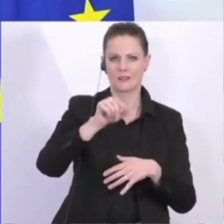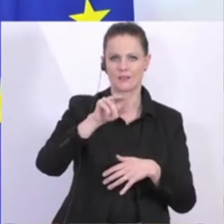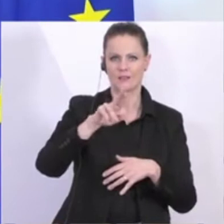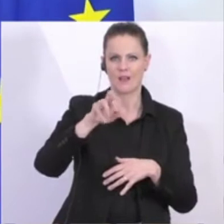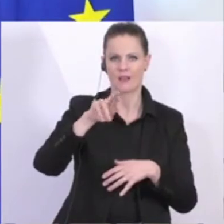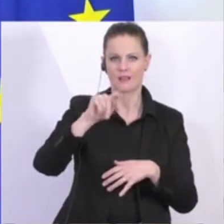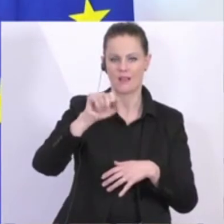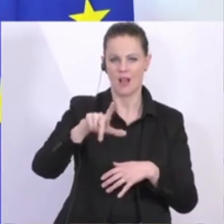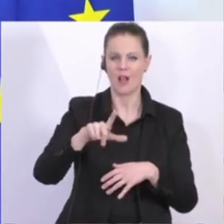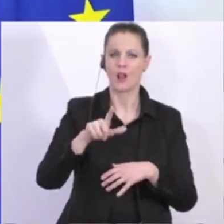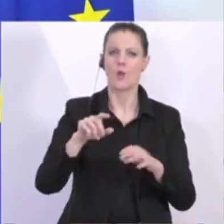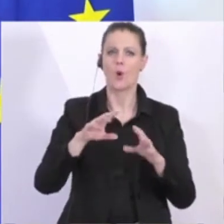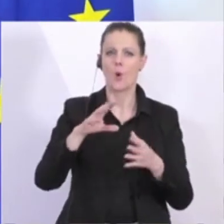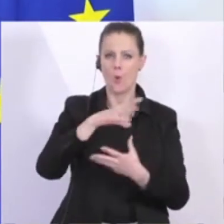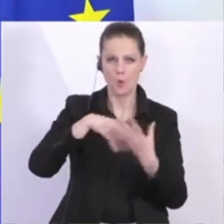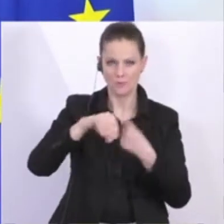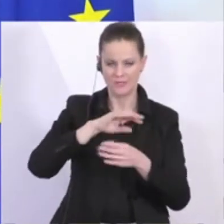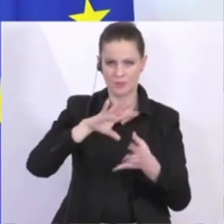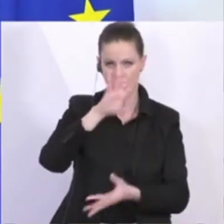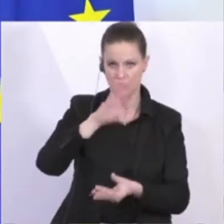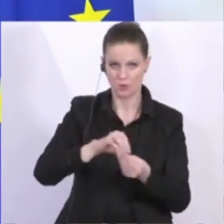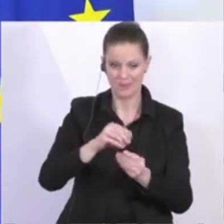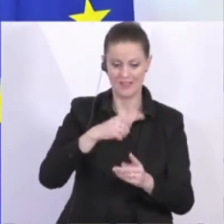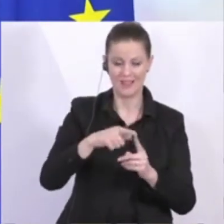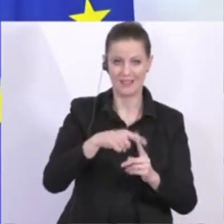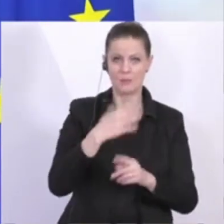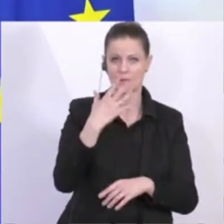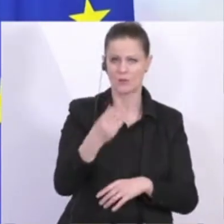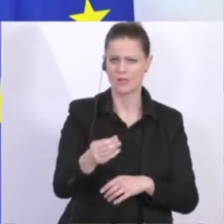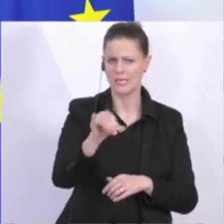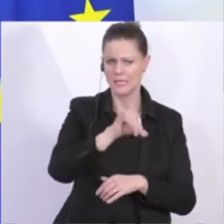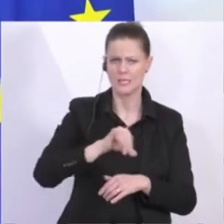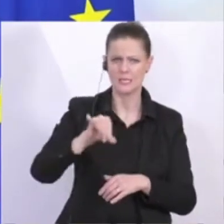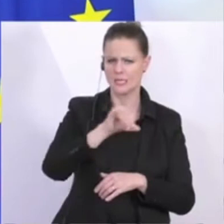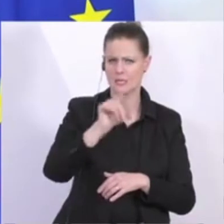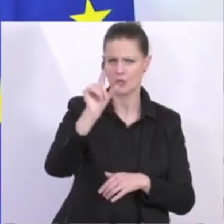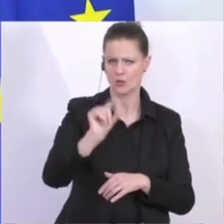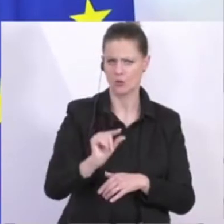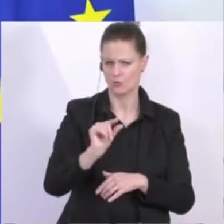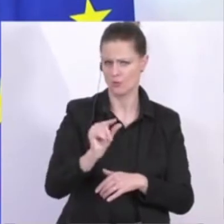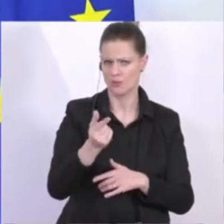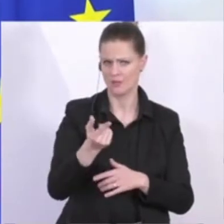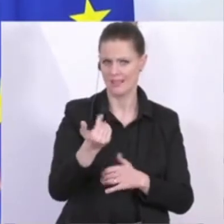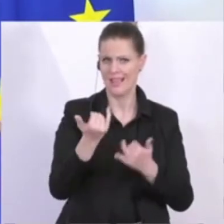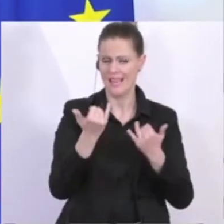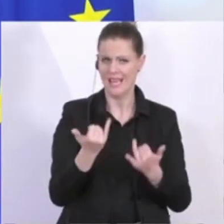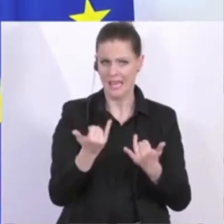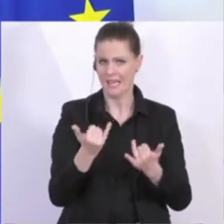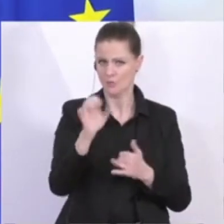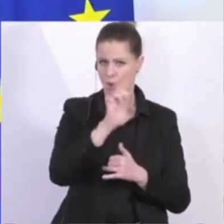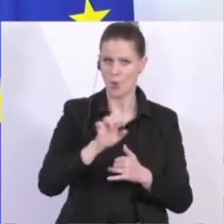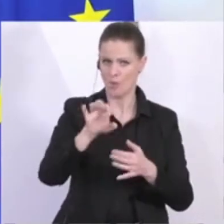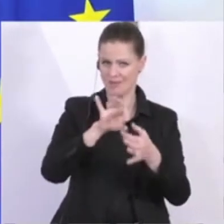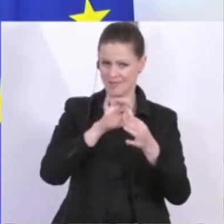drinnen. Und wenn sich, das kriegt man mal als Kredit, mit günstigen Zinsen, alles was europarechtlich gerade sich noch so niedrig wie möglich